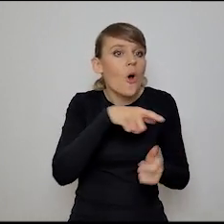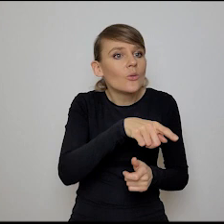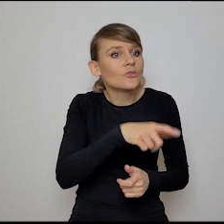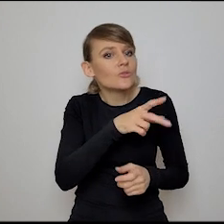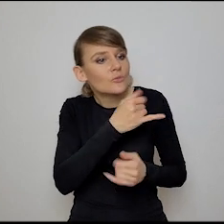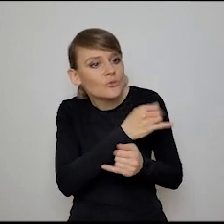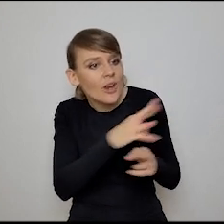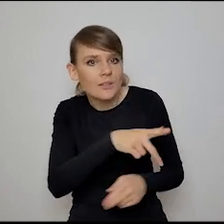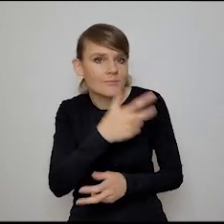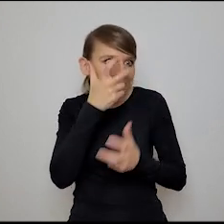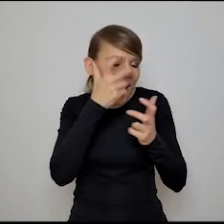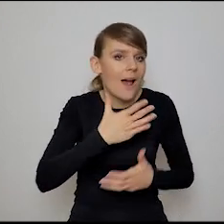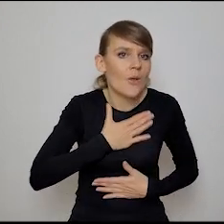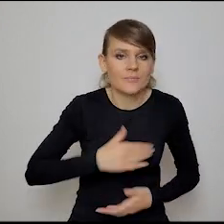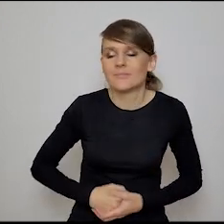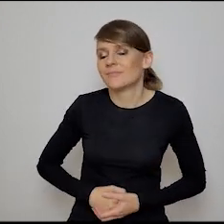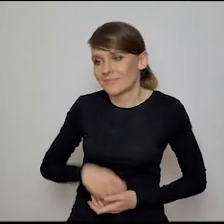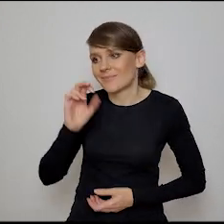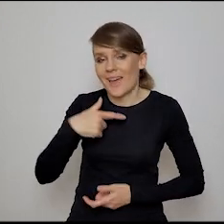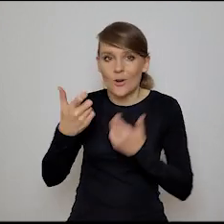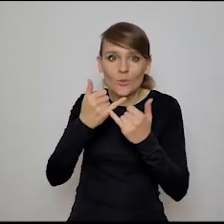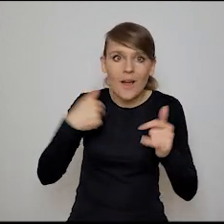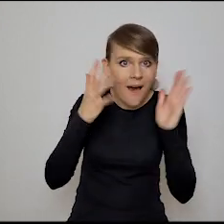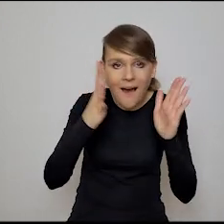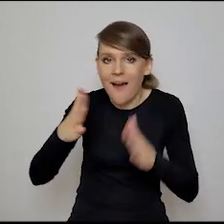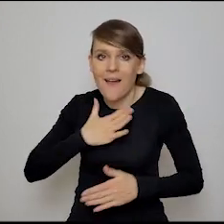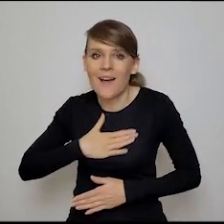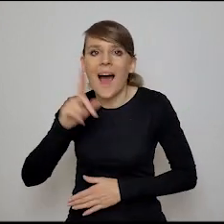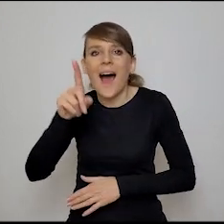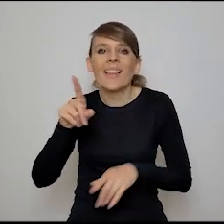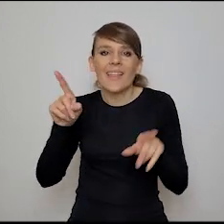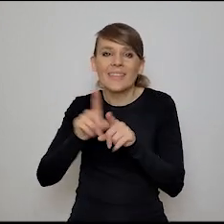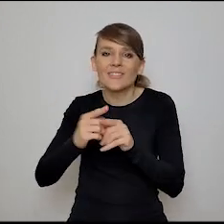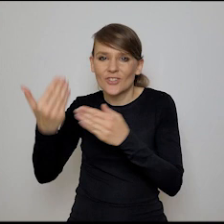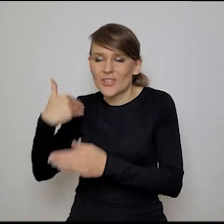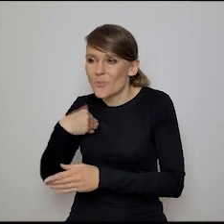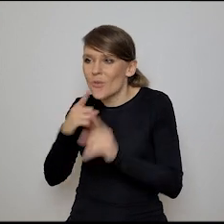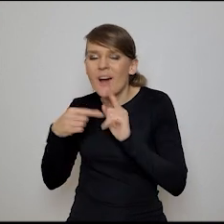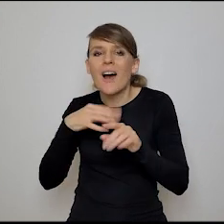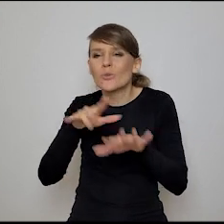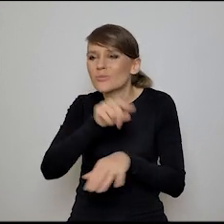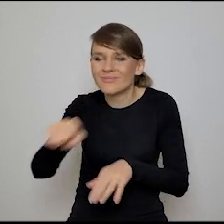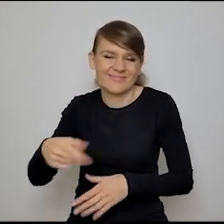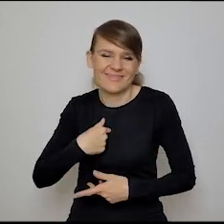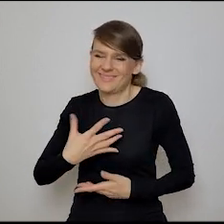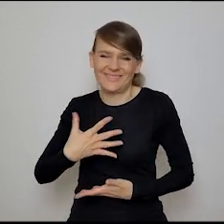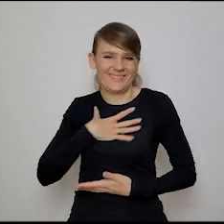fascynują. Robię też rzeczy, które mnie strasznie fascynują, ale jak rozmawialiśmy poza anteną, robię również rzeczy, które mnie bardzo nie fascynują.